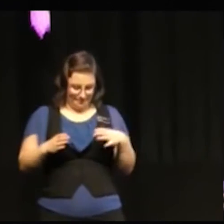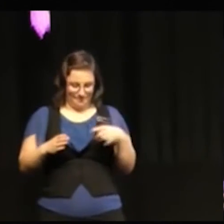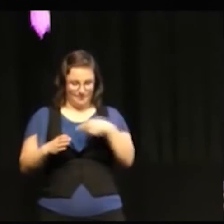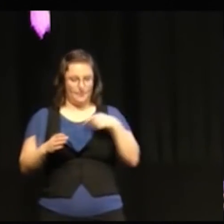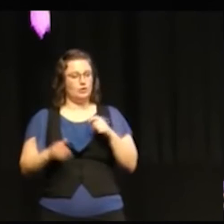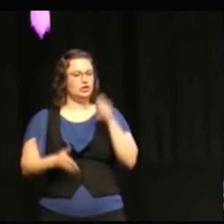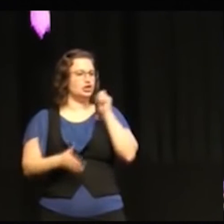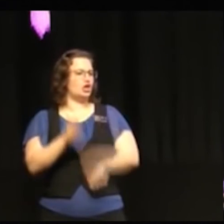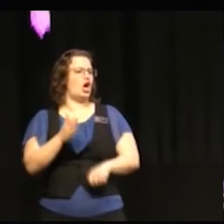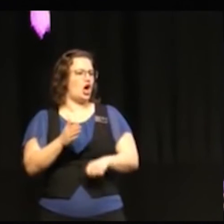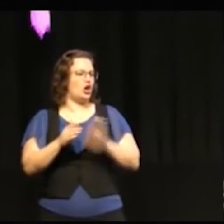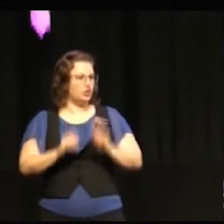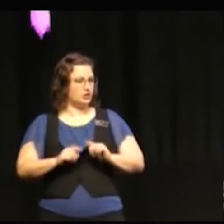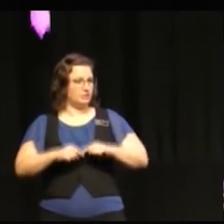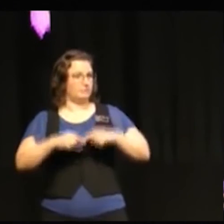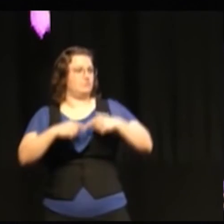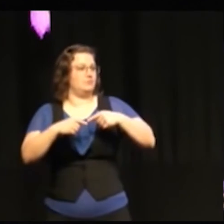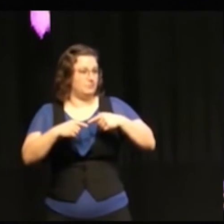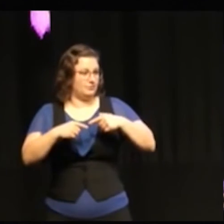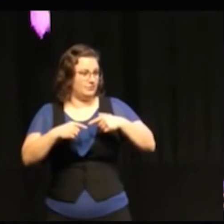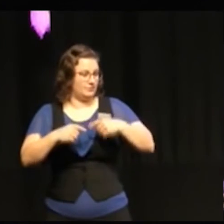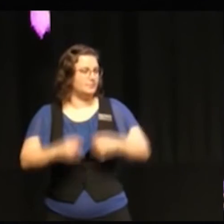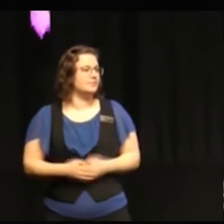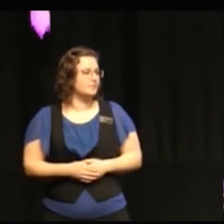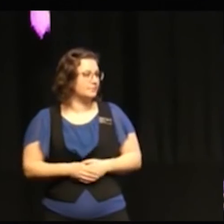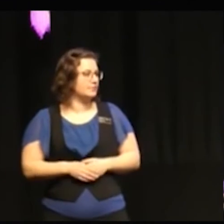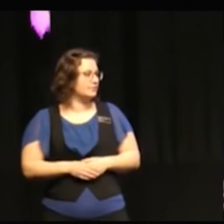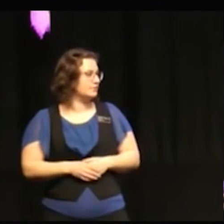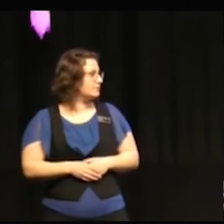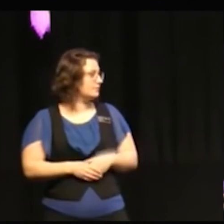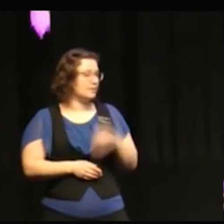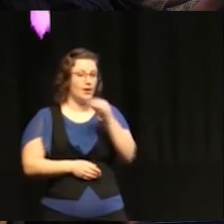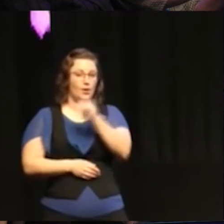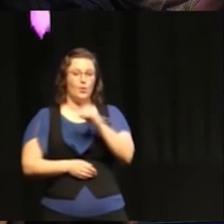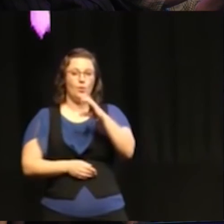startgroparna får man väl säga Åsa